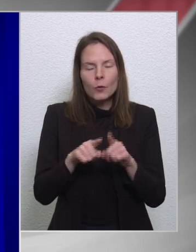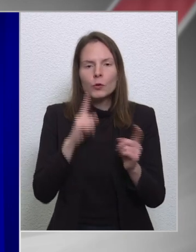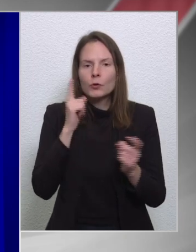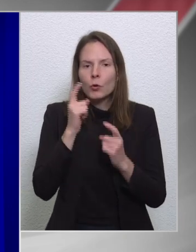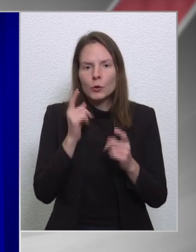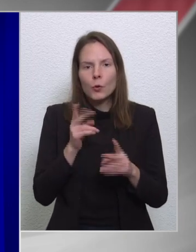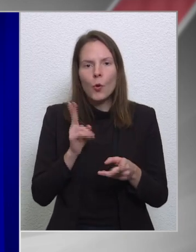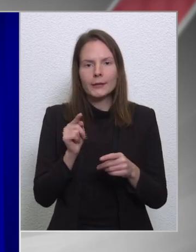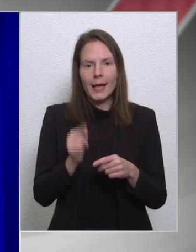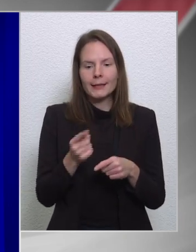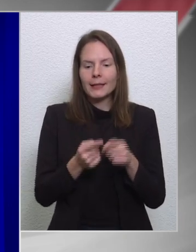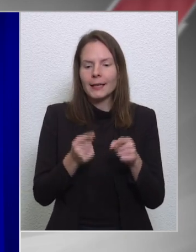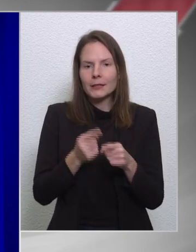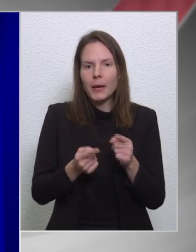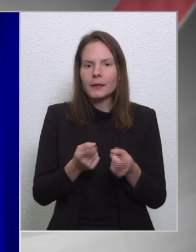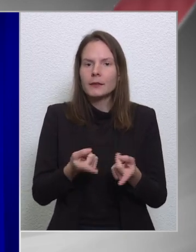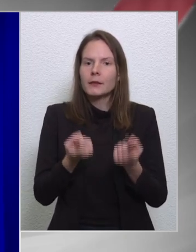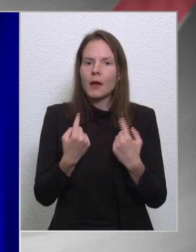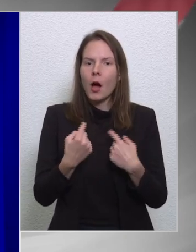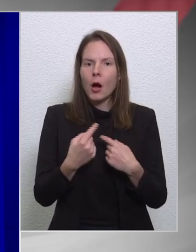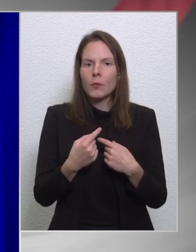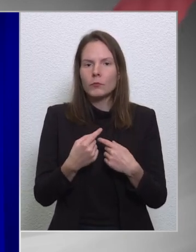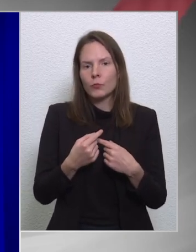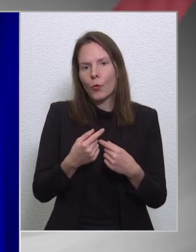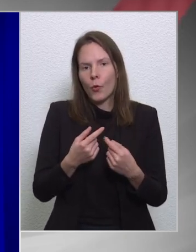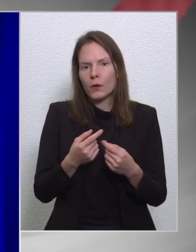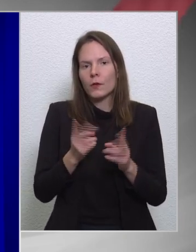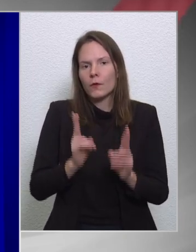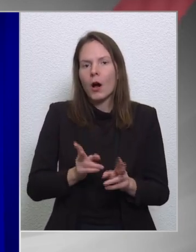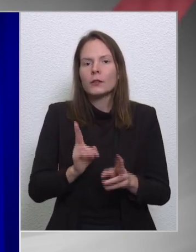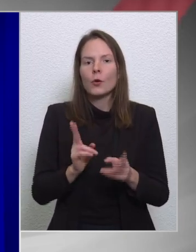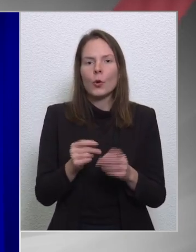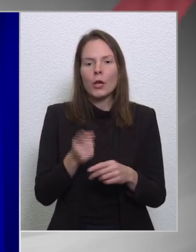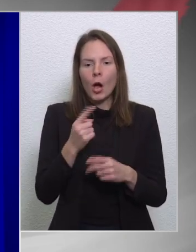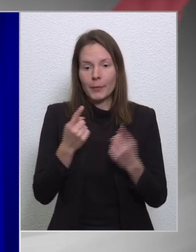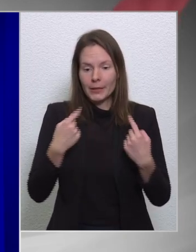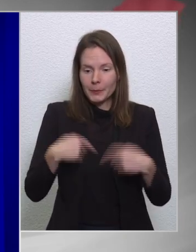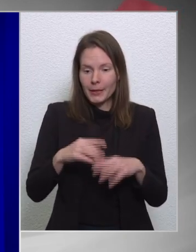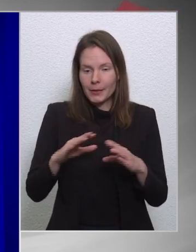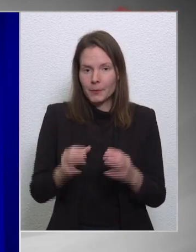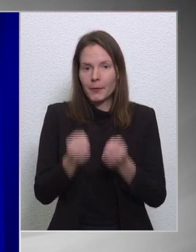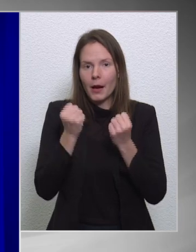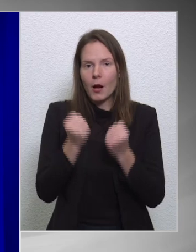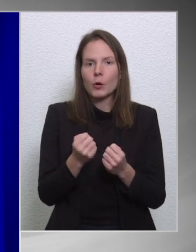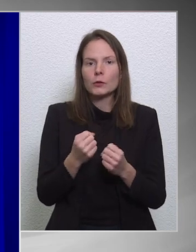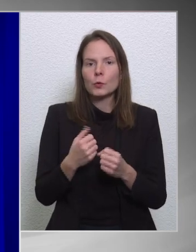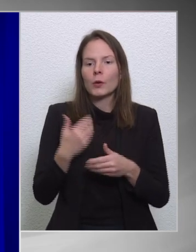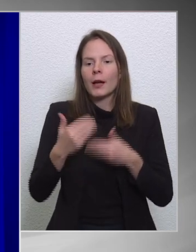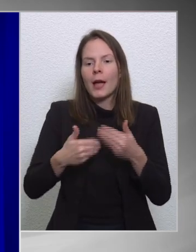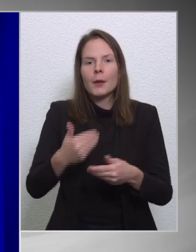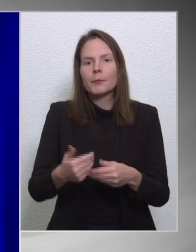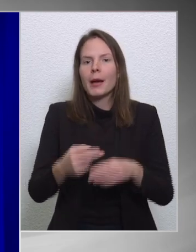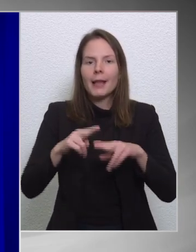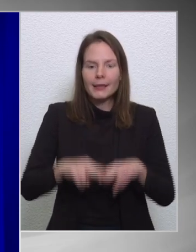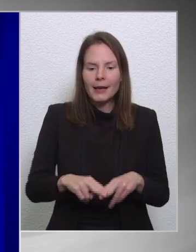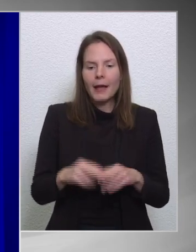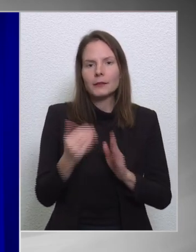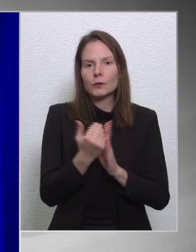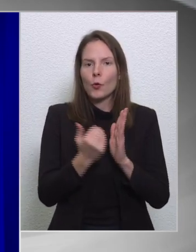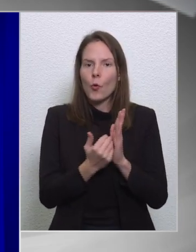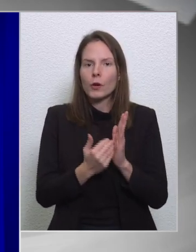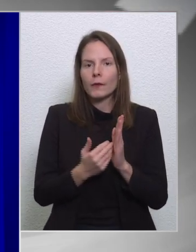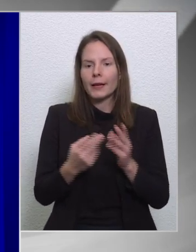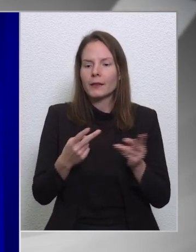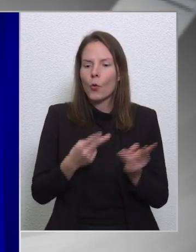részben abból is adódik, hogy az általunk megalkotott menetrend, törvényhozási menetrend, illetve